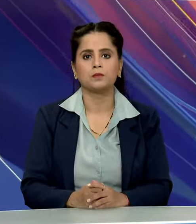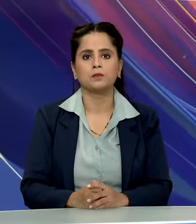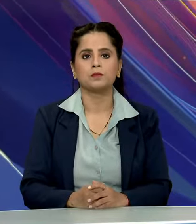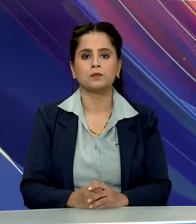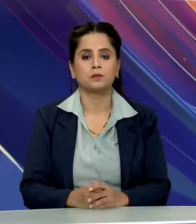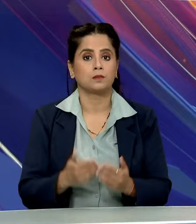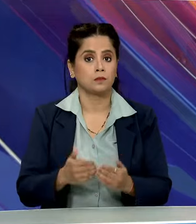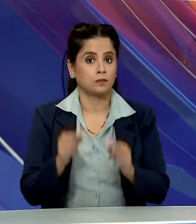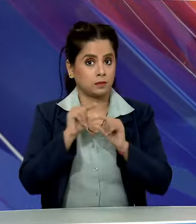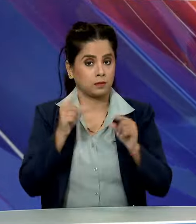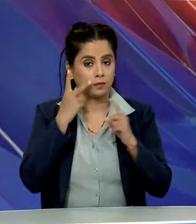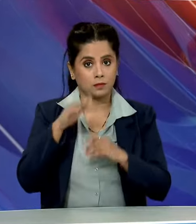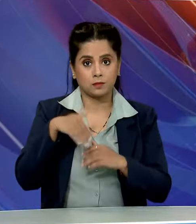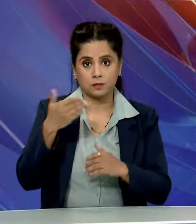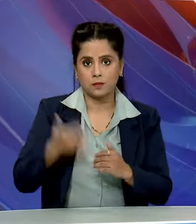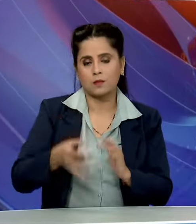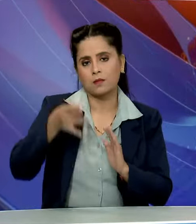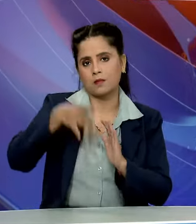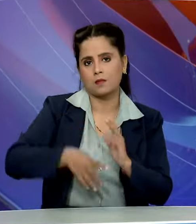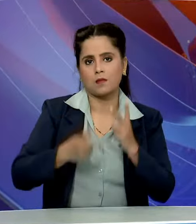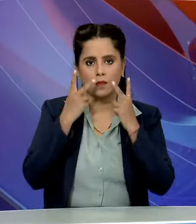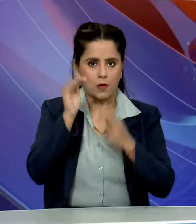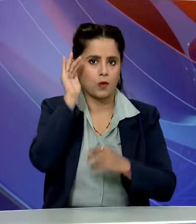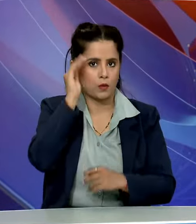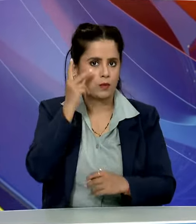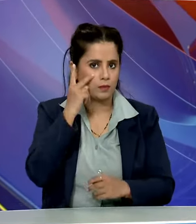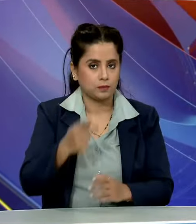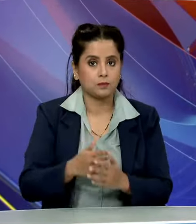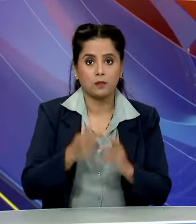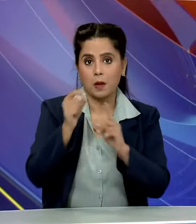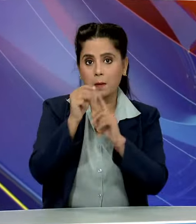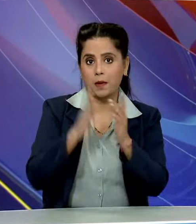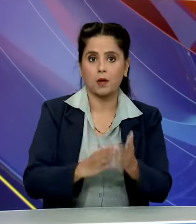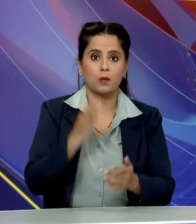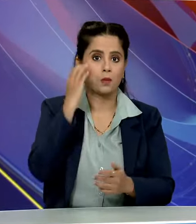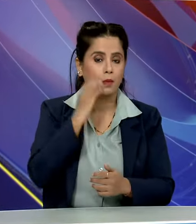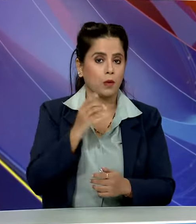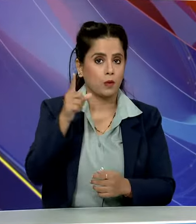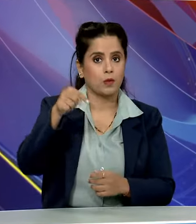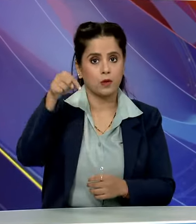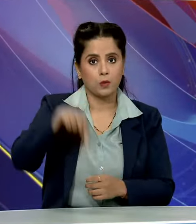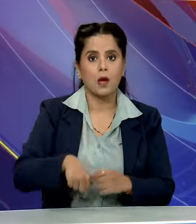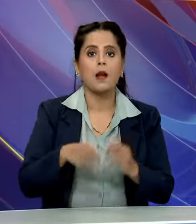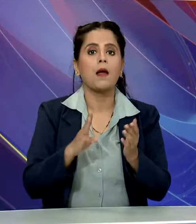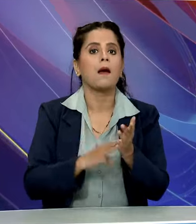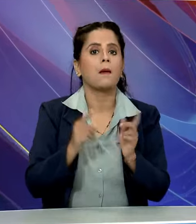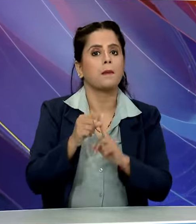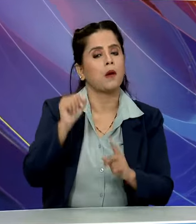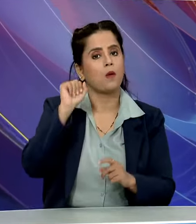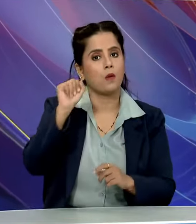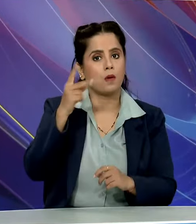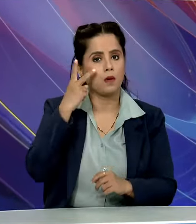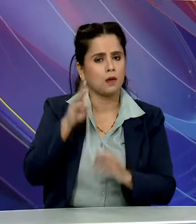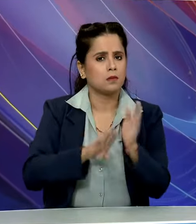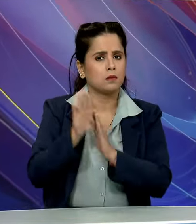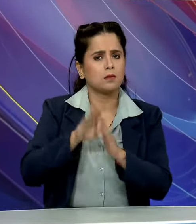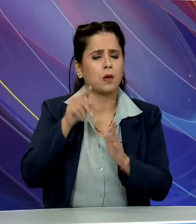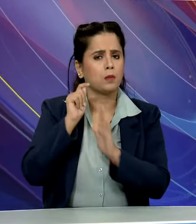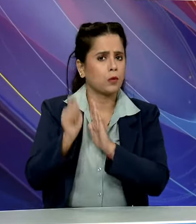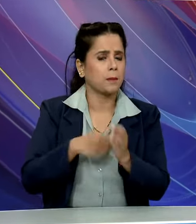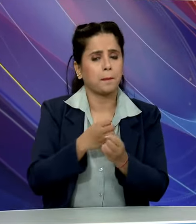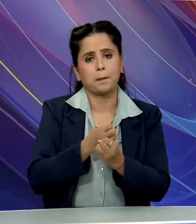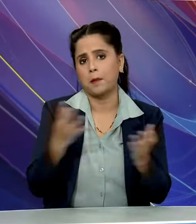और हेडलाइन्स के बाद अब खपरों में विस्तार से बात करते हैं प्रधान मंत्री नरेंद्र मोदी ने आज मध्य प्रदेश को कई विकास